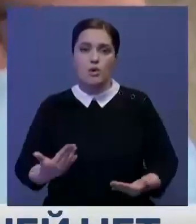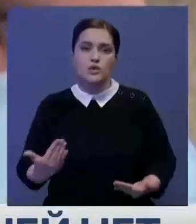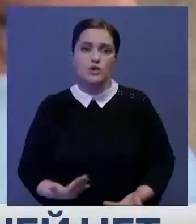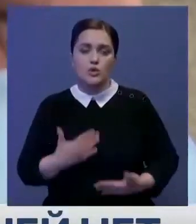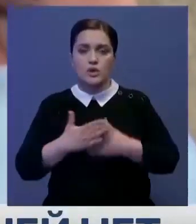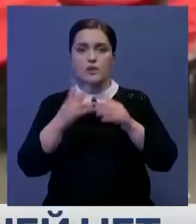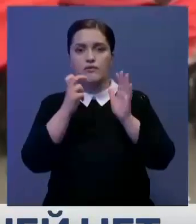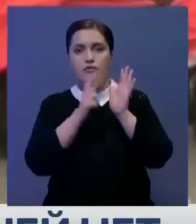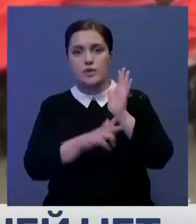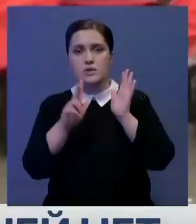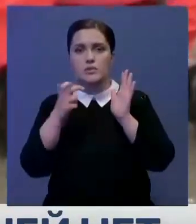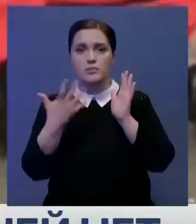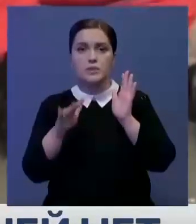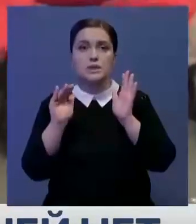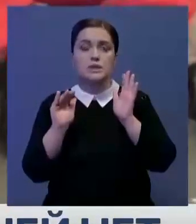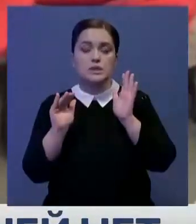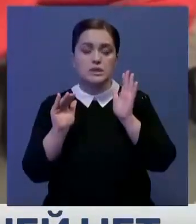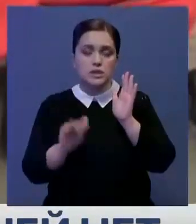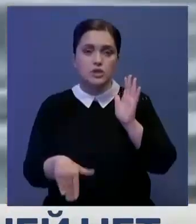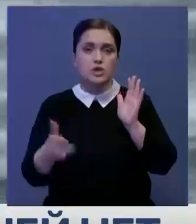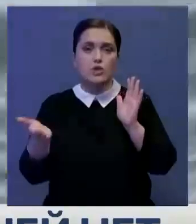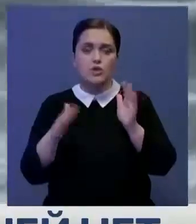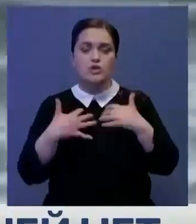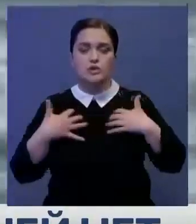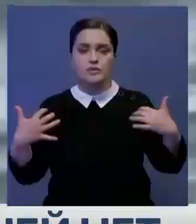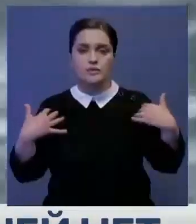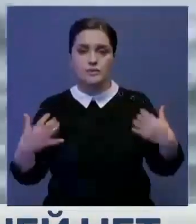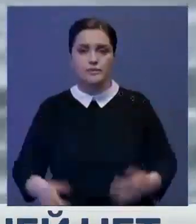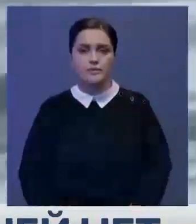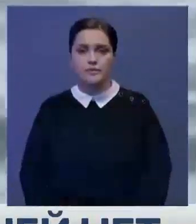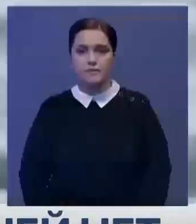около 280-350 тысяч особей.